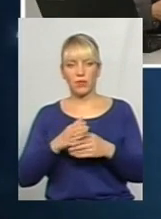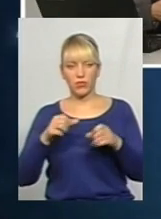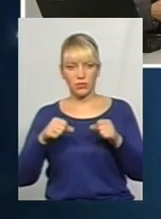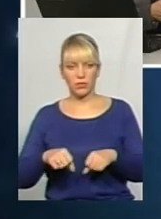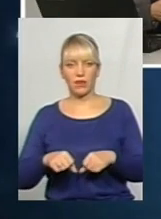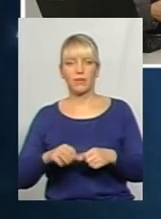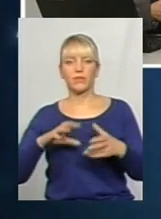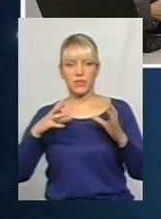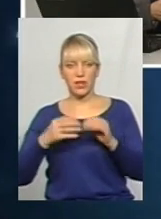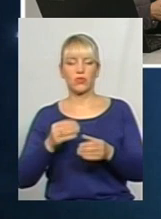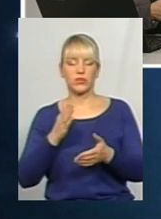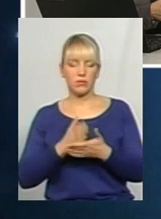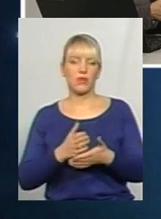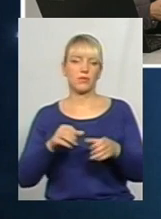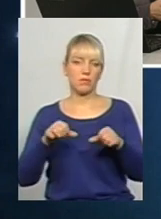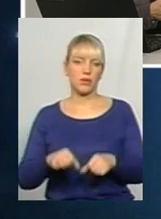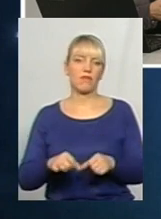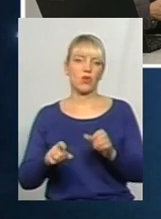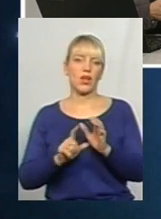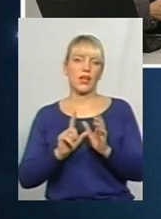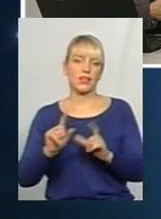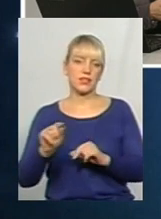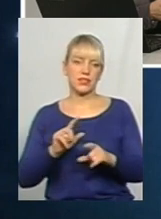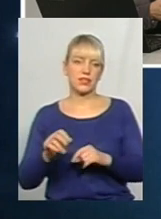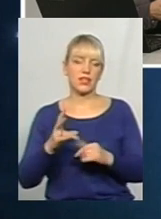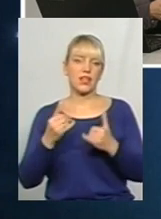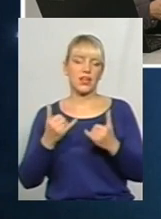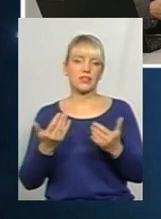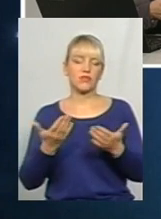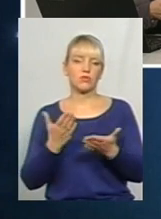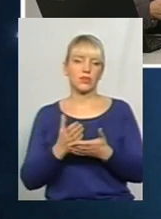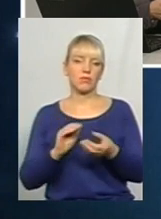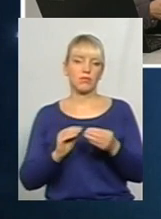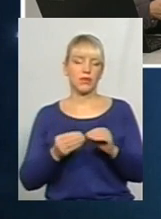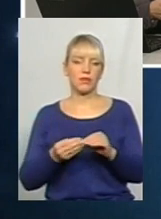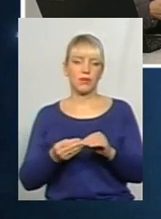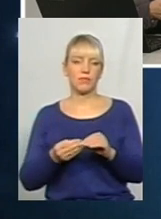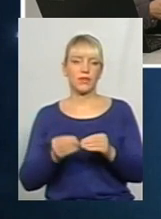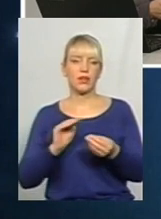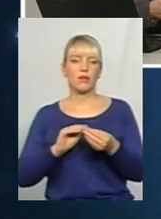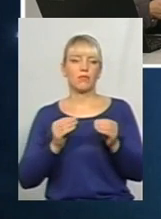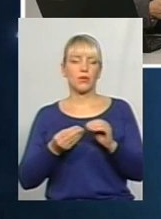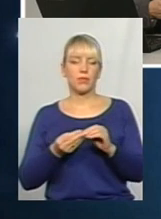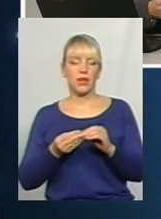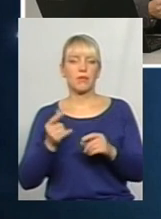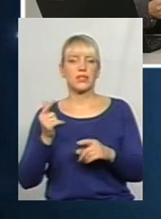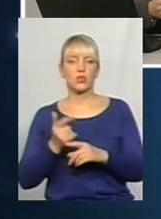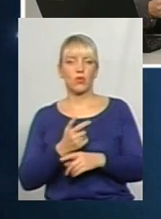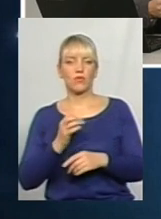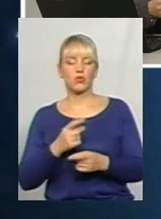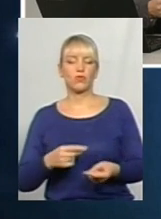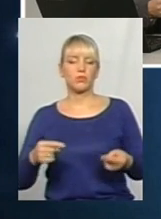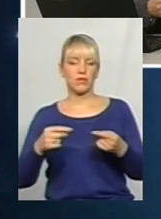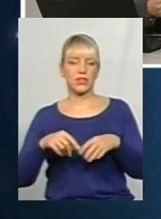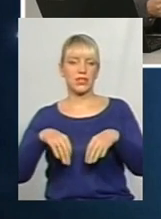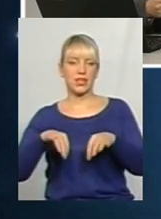Взагалі пільговики мають право їздити. Наразі в чому є проблема? Проблема знову ж в відповідності